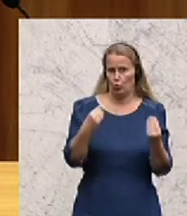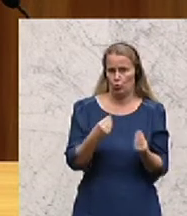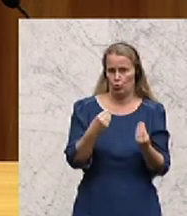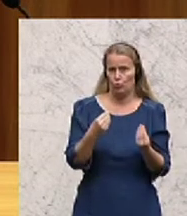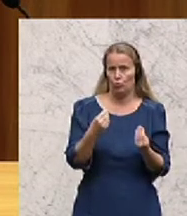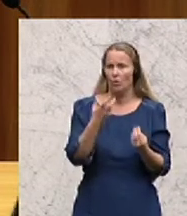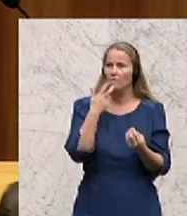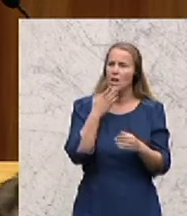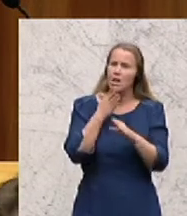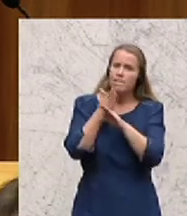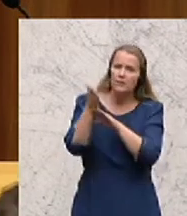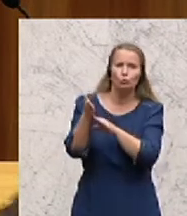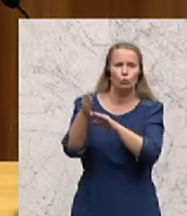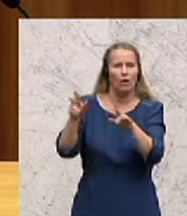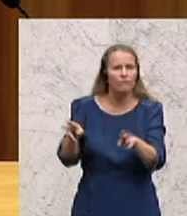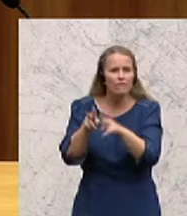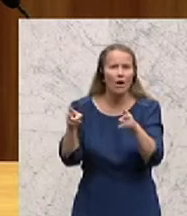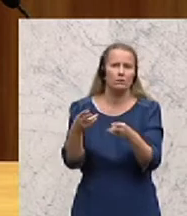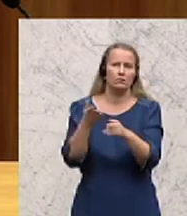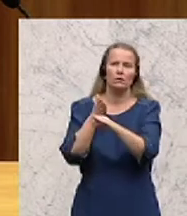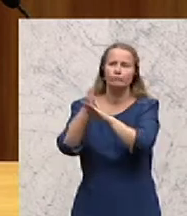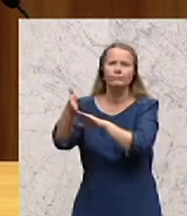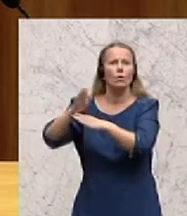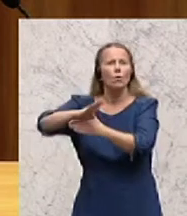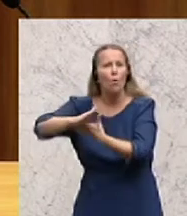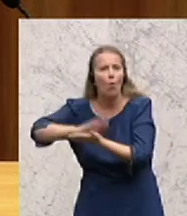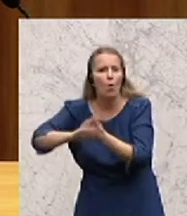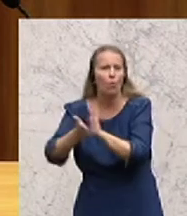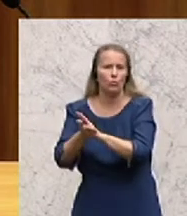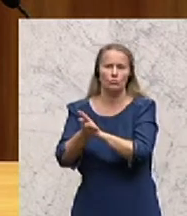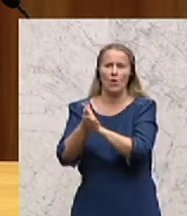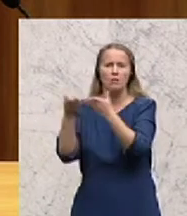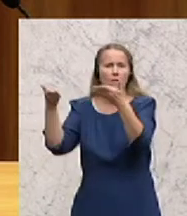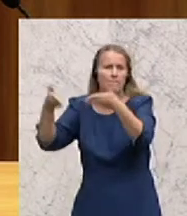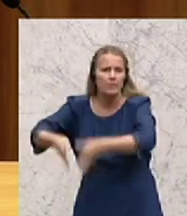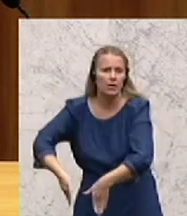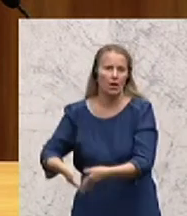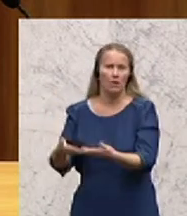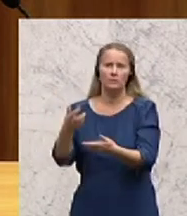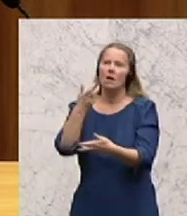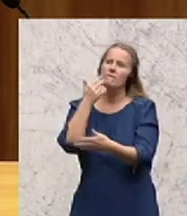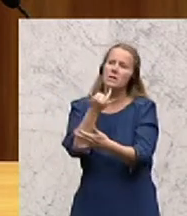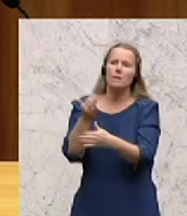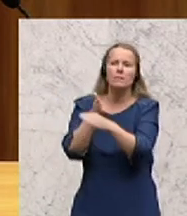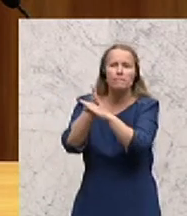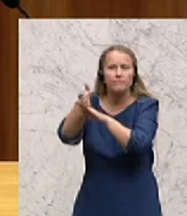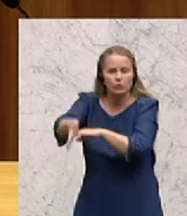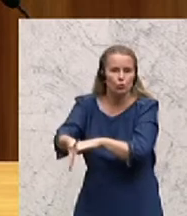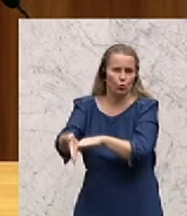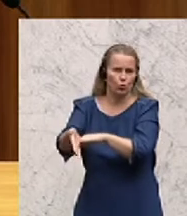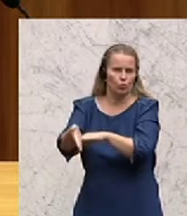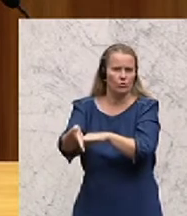Angehörige besuchen möchte, an einer Hochzeitteilnahme möchte, an einem Begräbnis, man möchte jemanden besuchen, und das